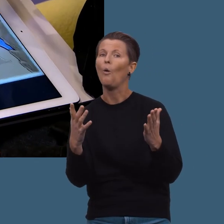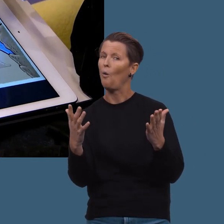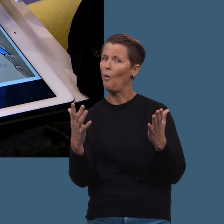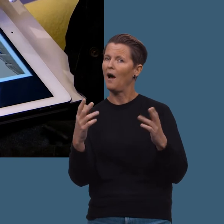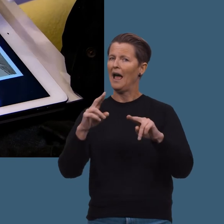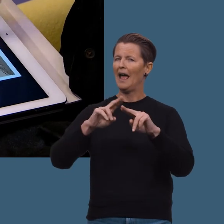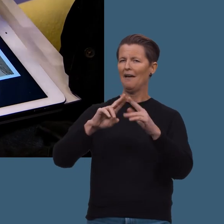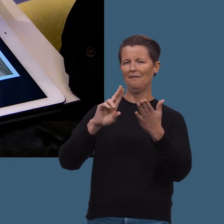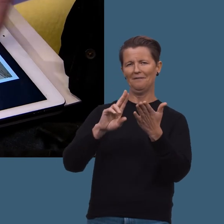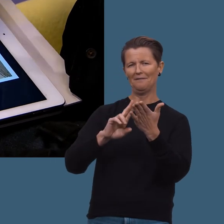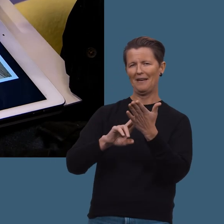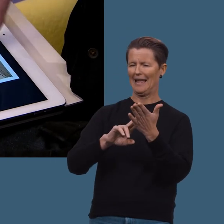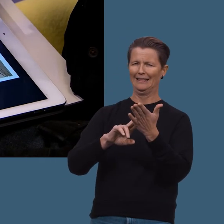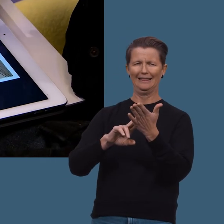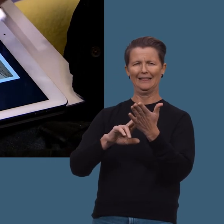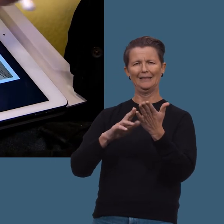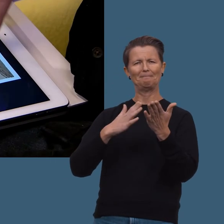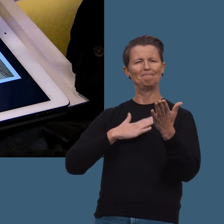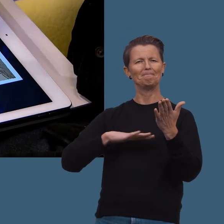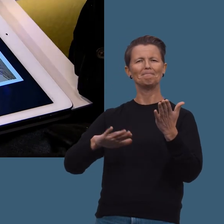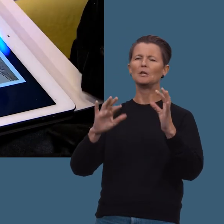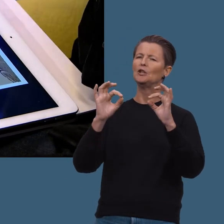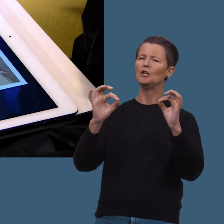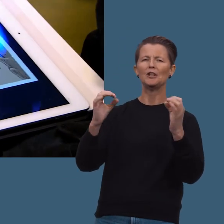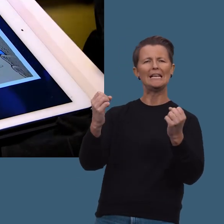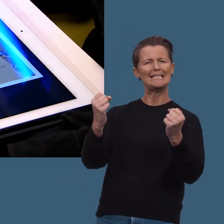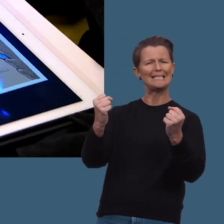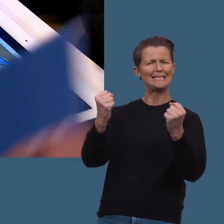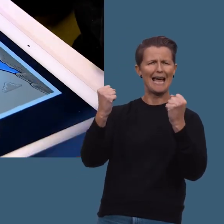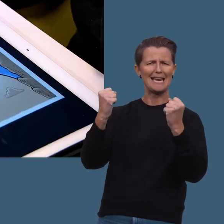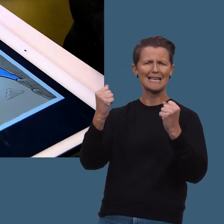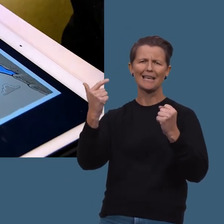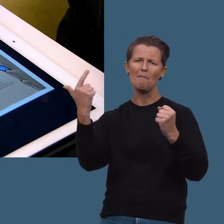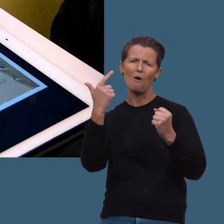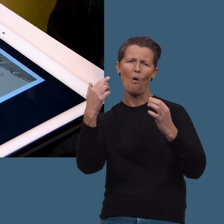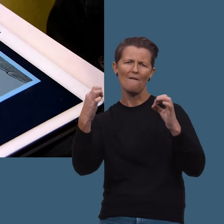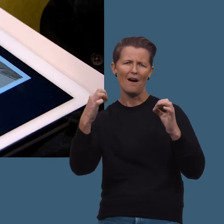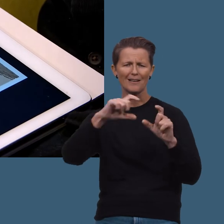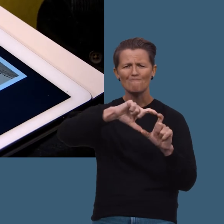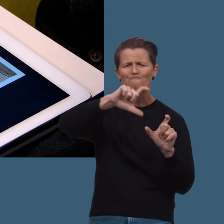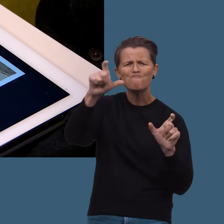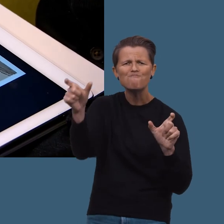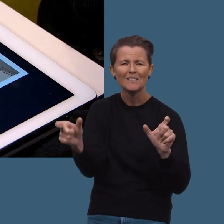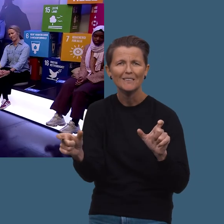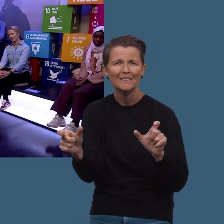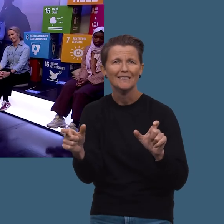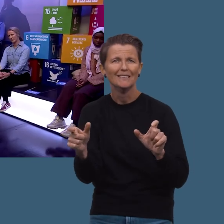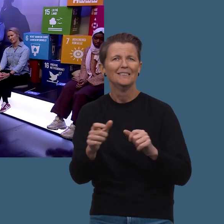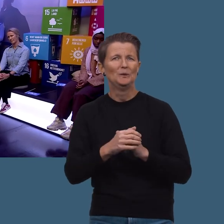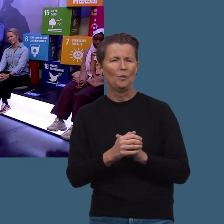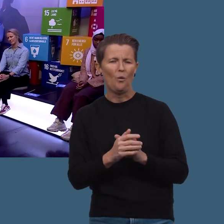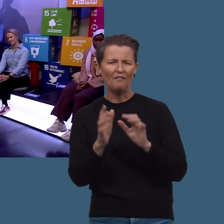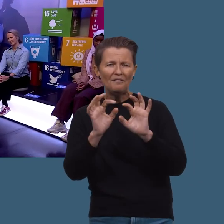FN er liksom den tydelige, sterke blåfargen liksom. Så bra.